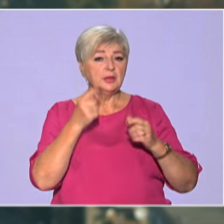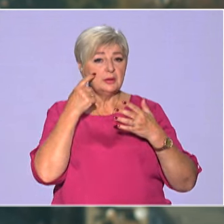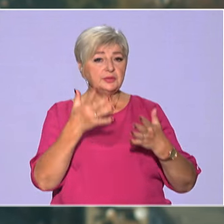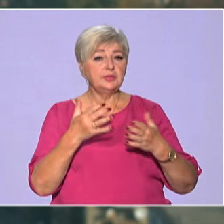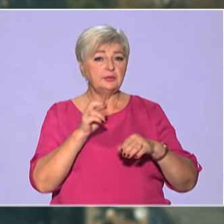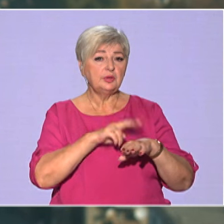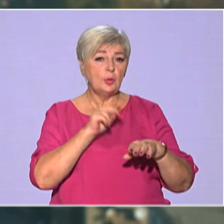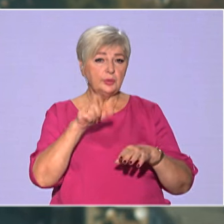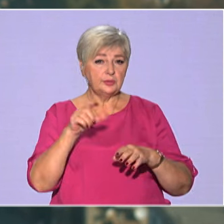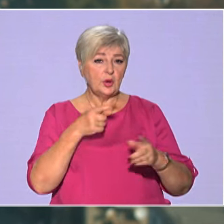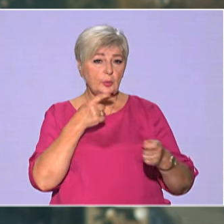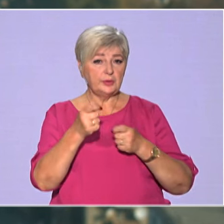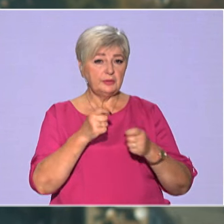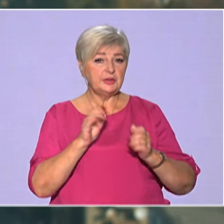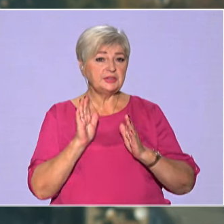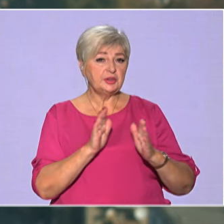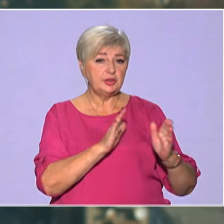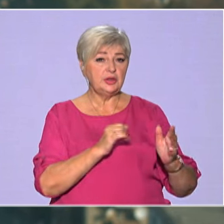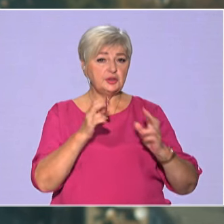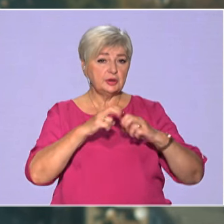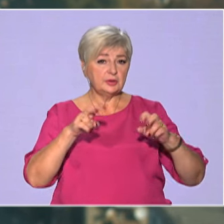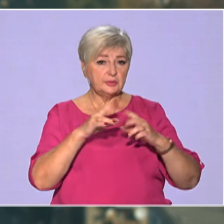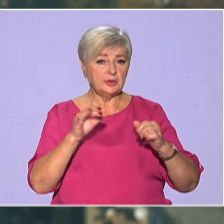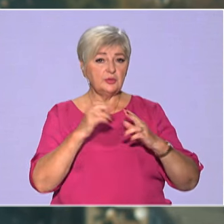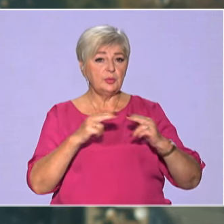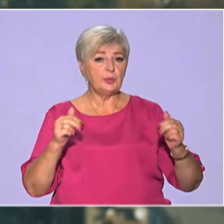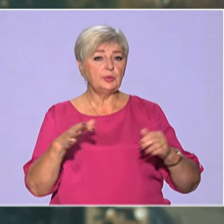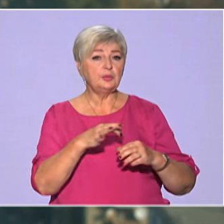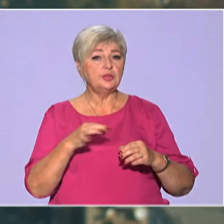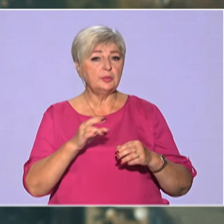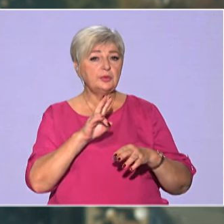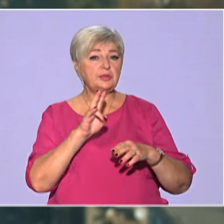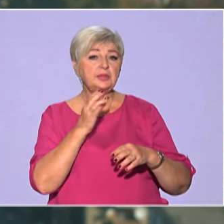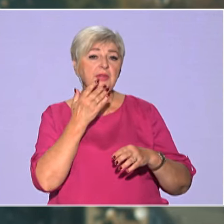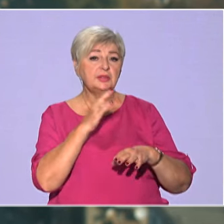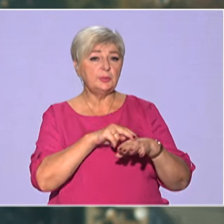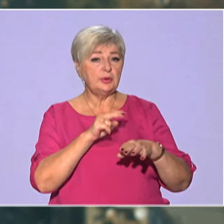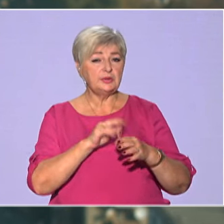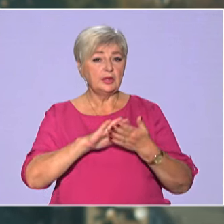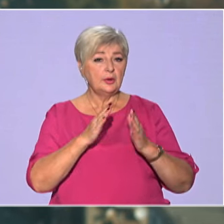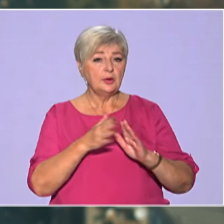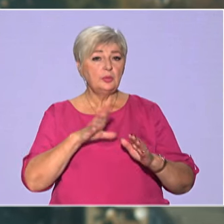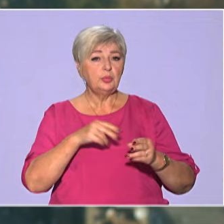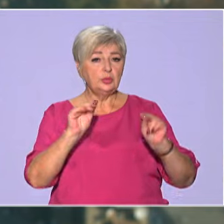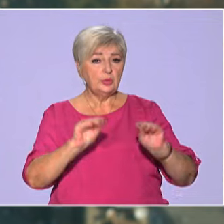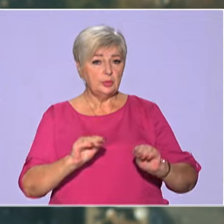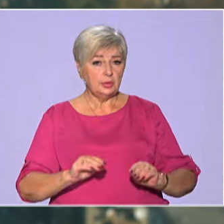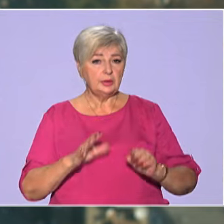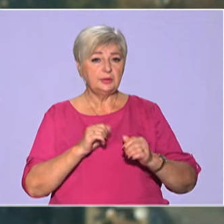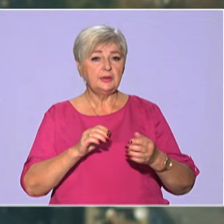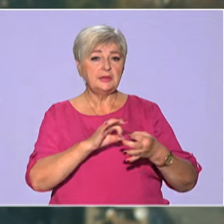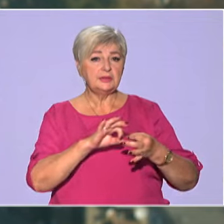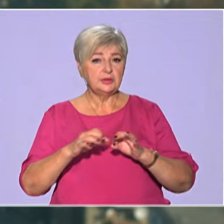встановили оперативники управління стратегічних розслідувань в Дніпропетровській області Нацполіції, договори були укладені з низкою